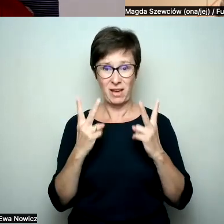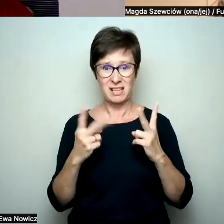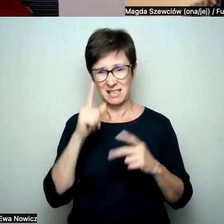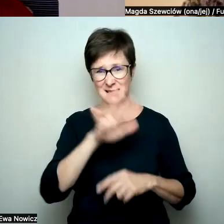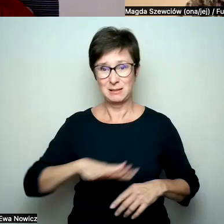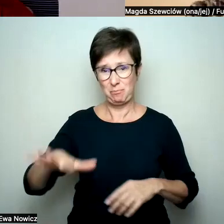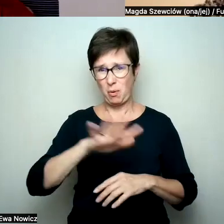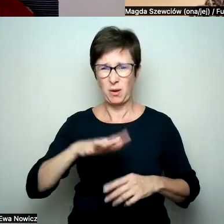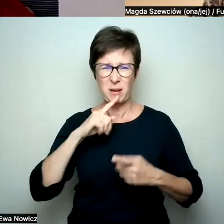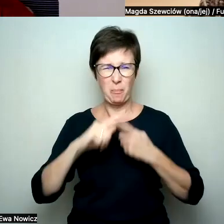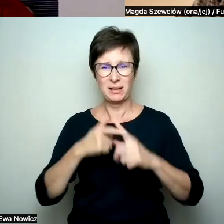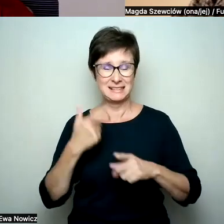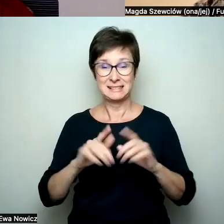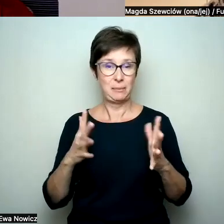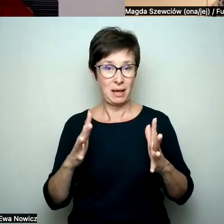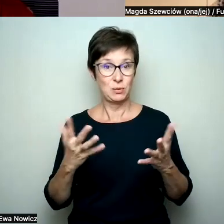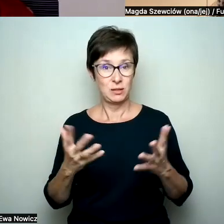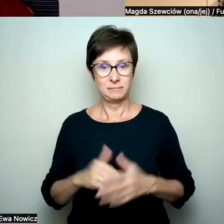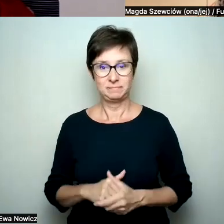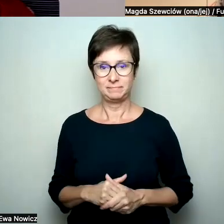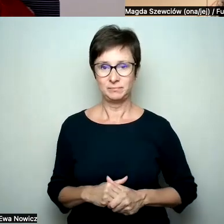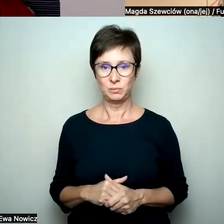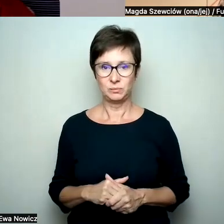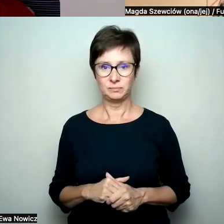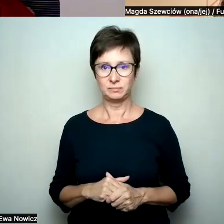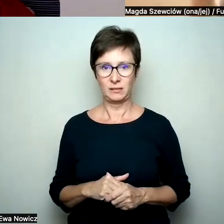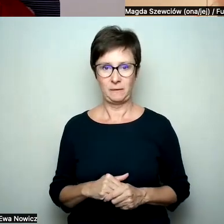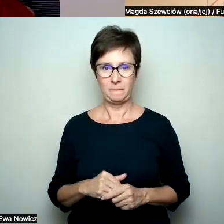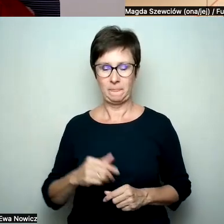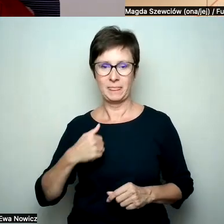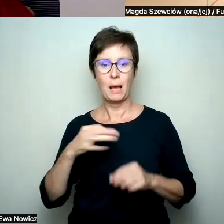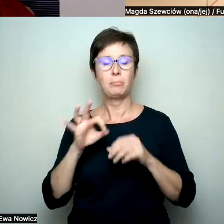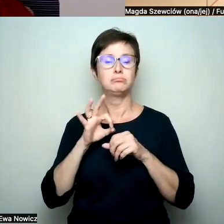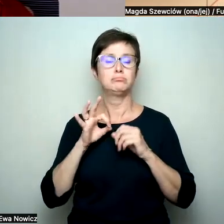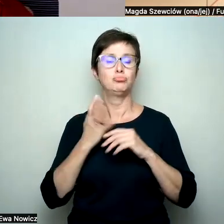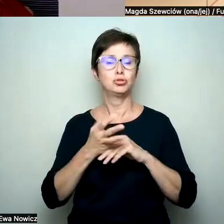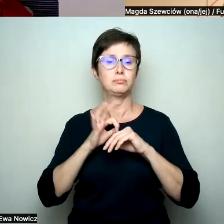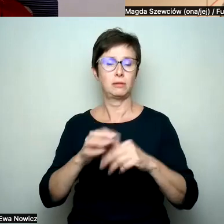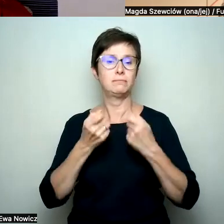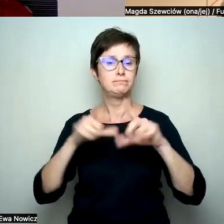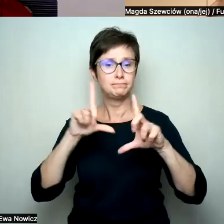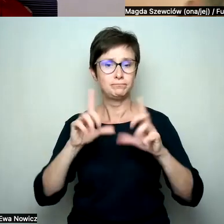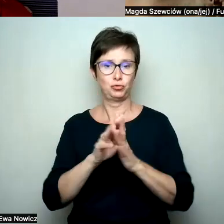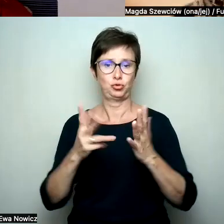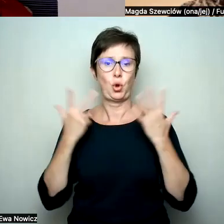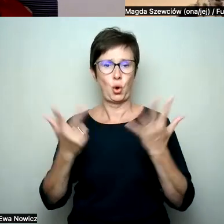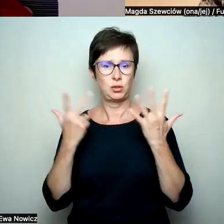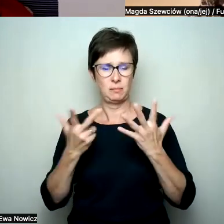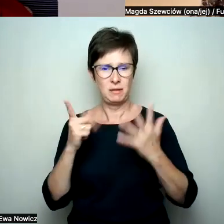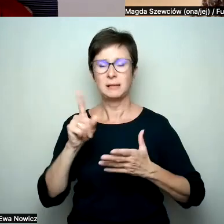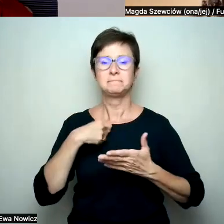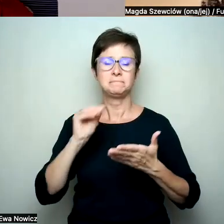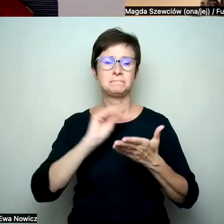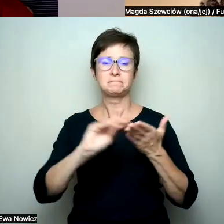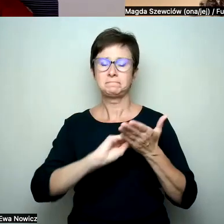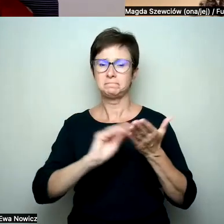-politycznym. Wiesz co, ja piszę bloga od 8 lat, ale na początku pisałam, w ogóle nie pisałam na tematy